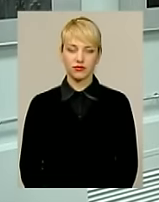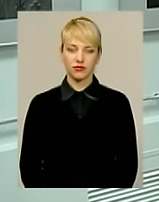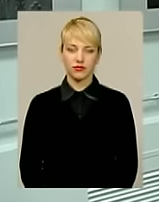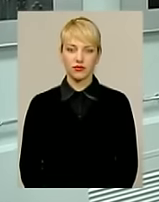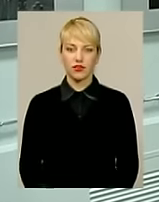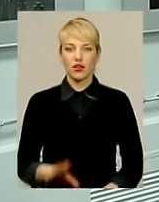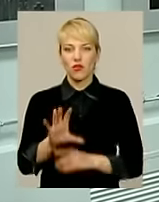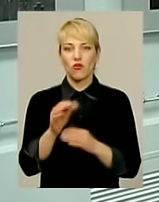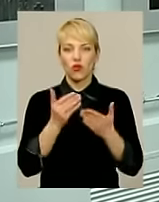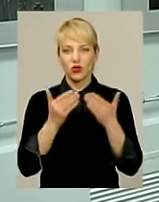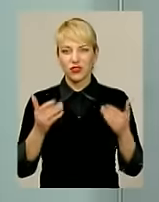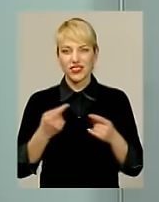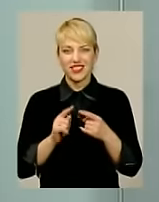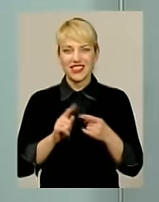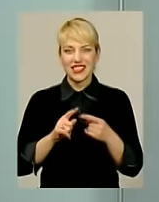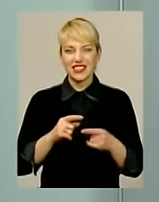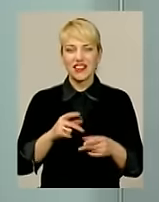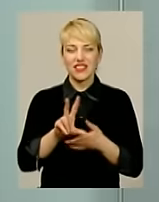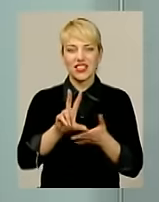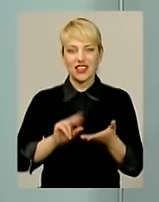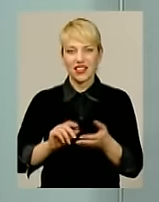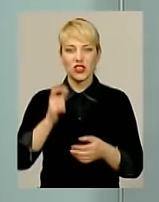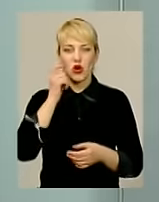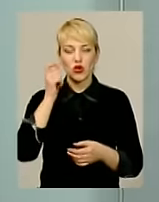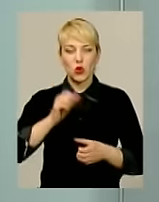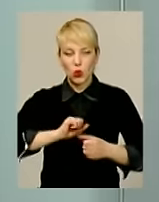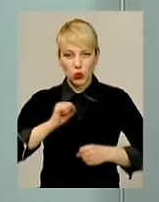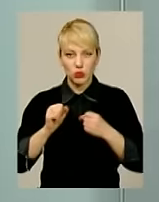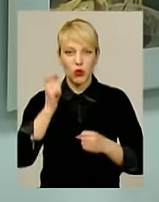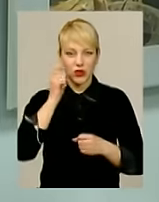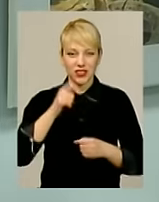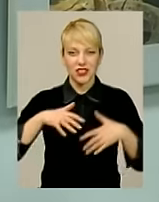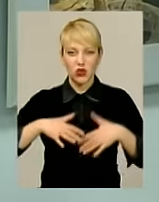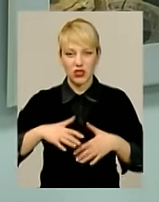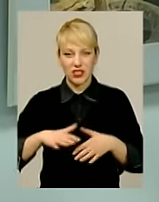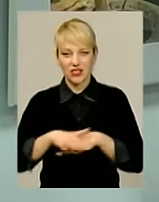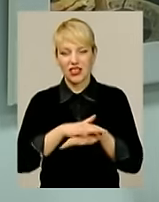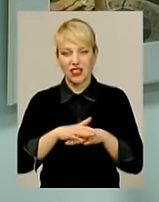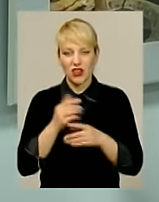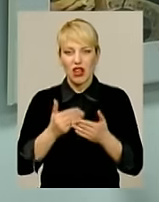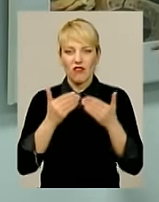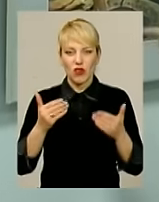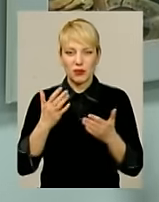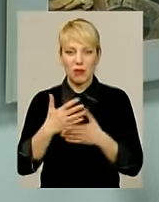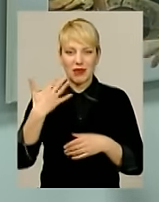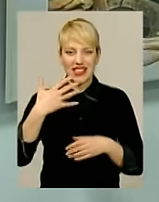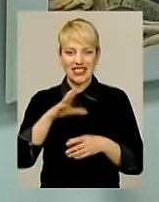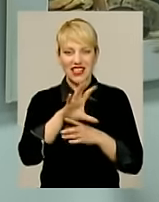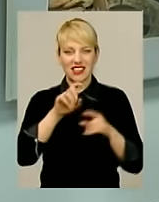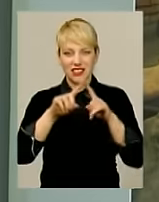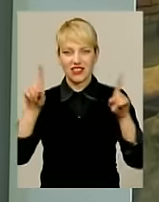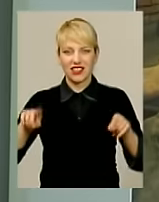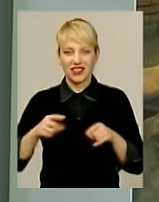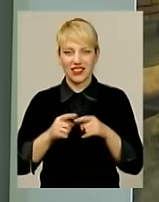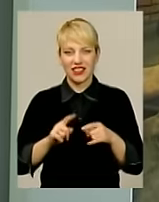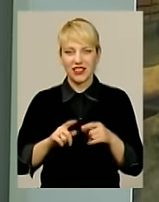Фотовиставка в зірець міцної дружби грузинського та українського народів. В експозиції 50 світлин. Автори фотографій діляться враженнями від подорожі